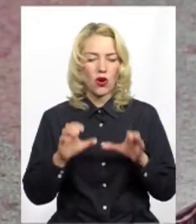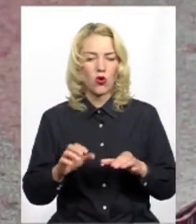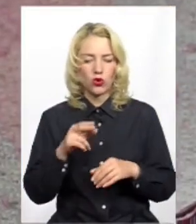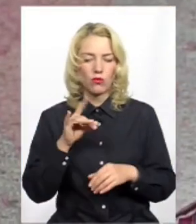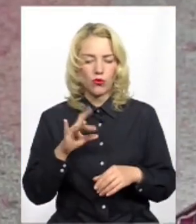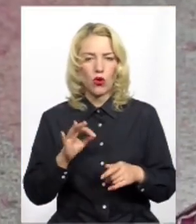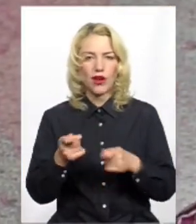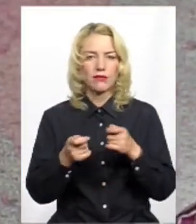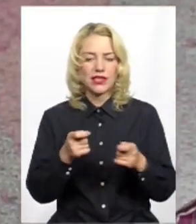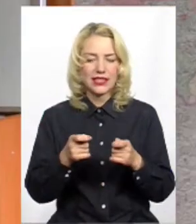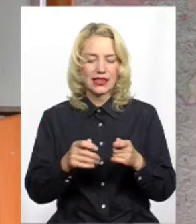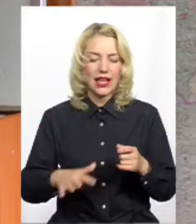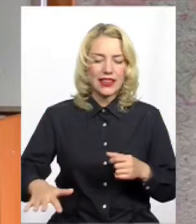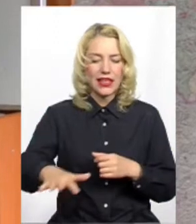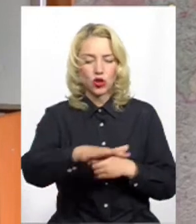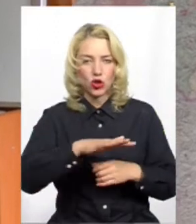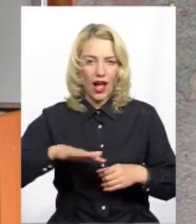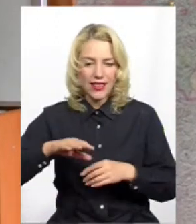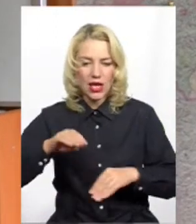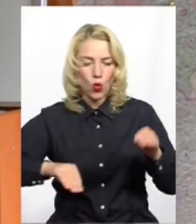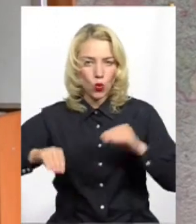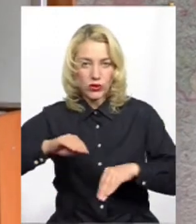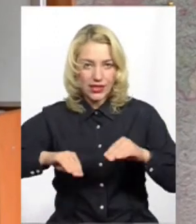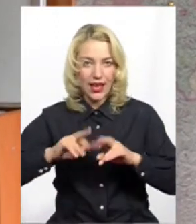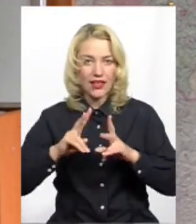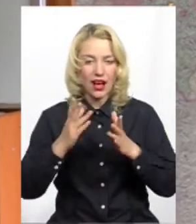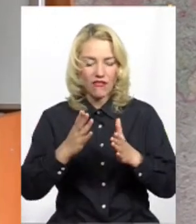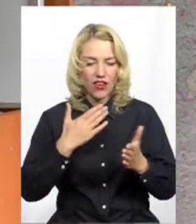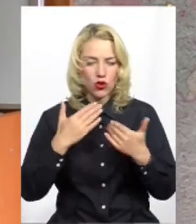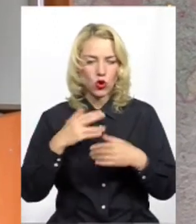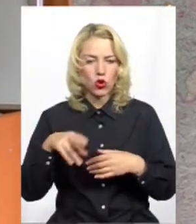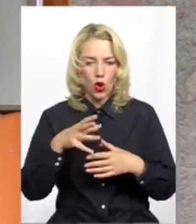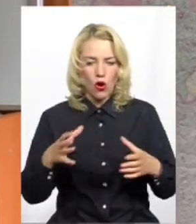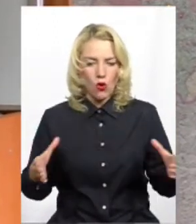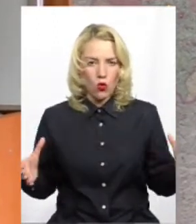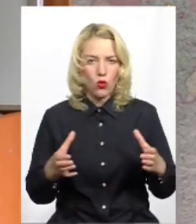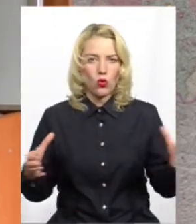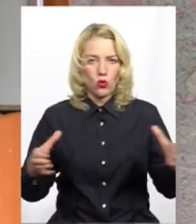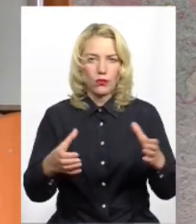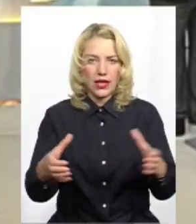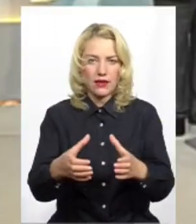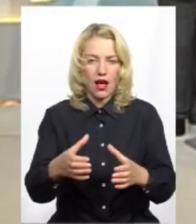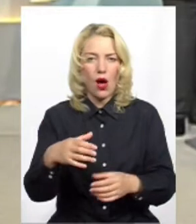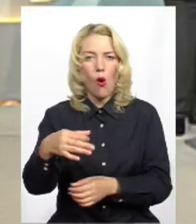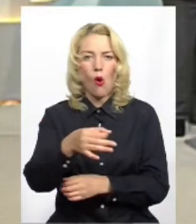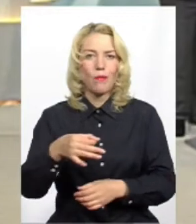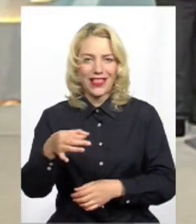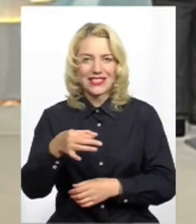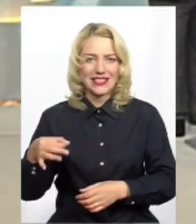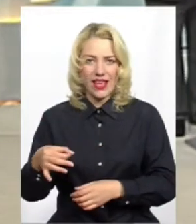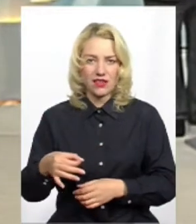адміністративно-територіальний устрій? І як ви ставитеся до укрупнення областей? Дякую.